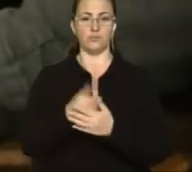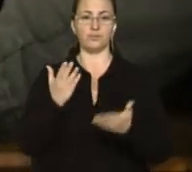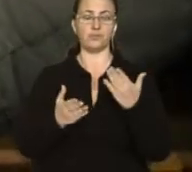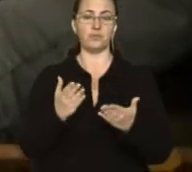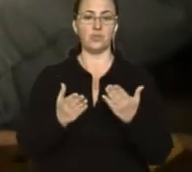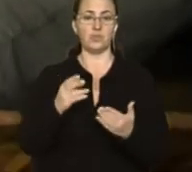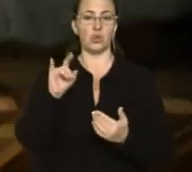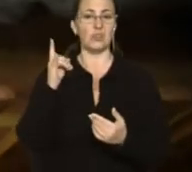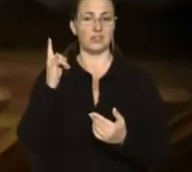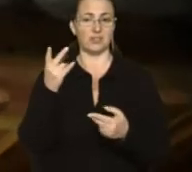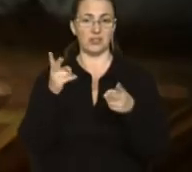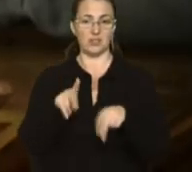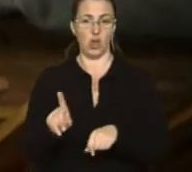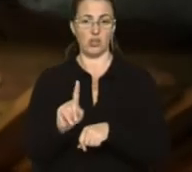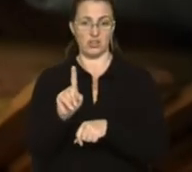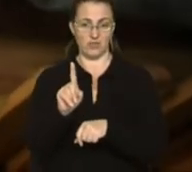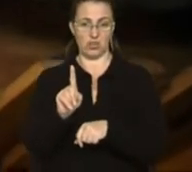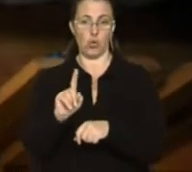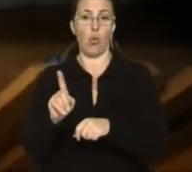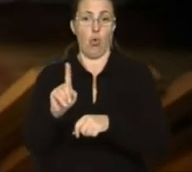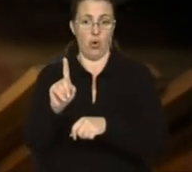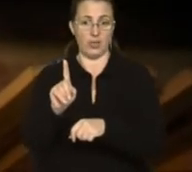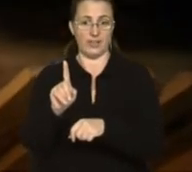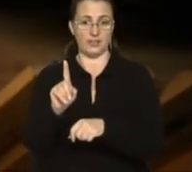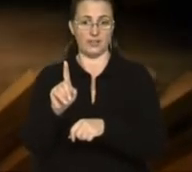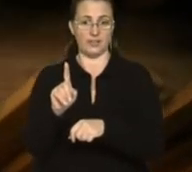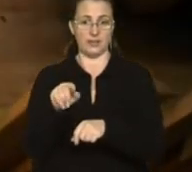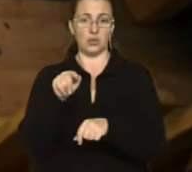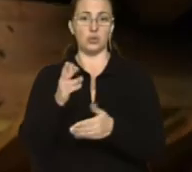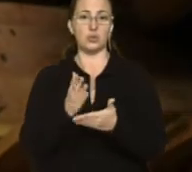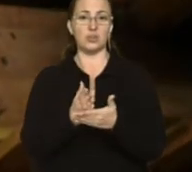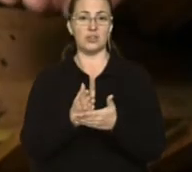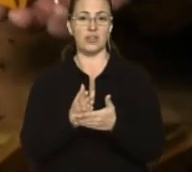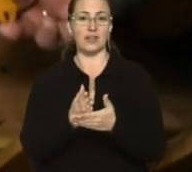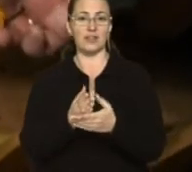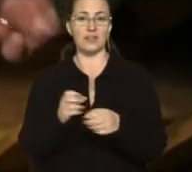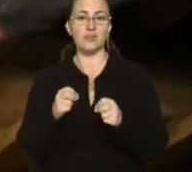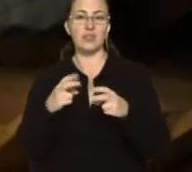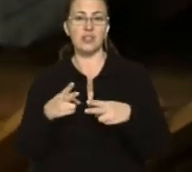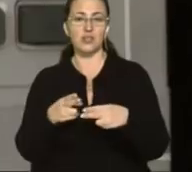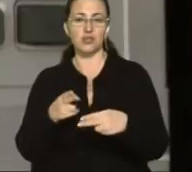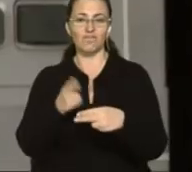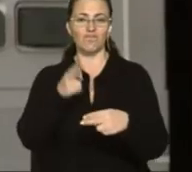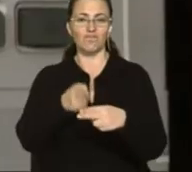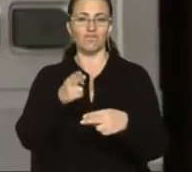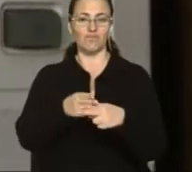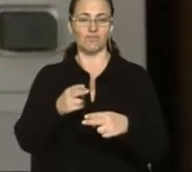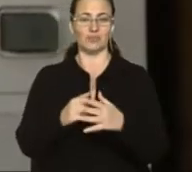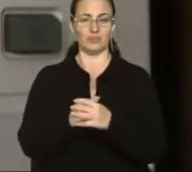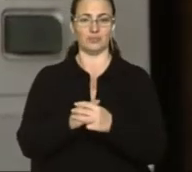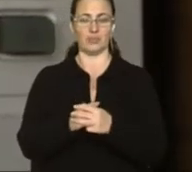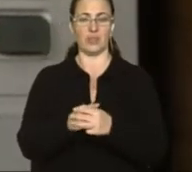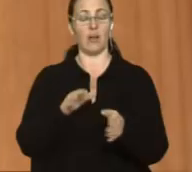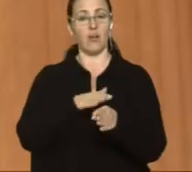залишила свічку, горить, тут є азбуст, він не дає прогоріти. Чи дотримано правил